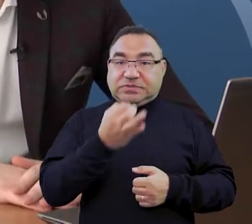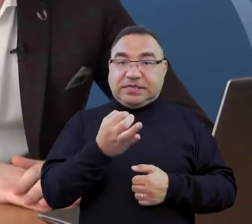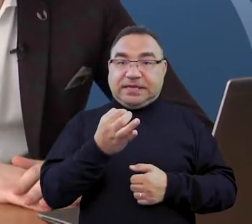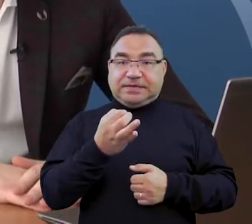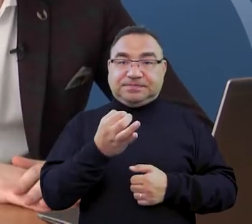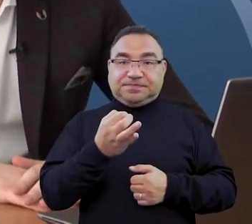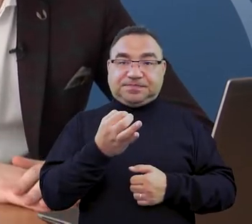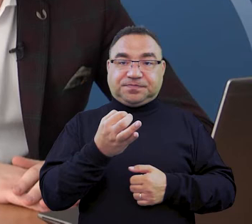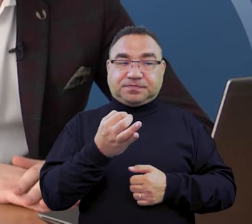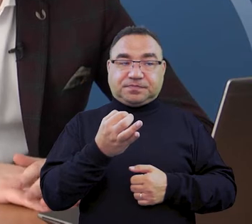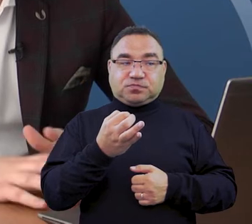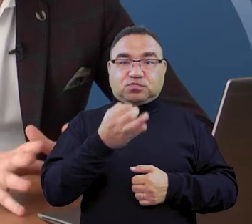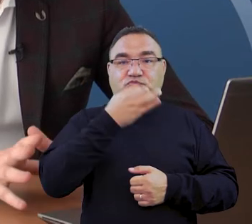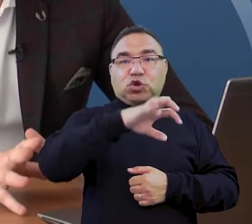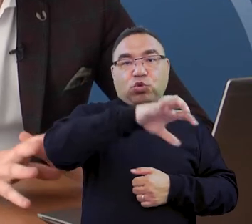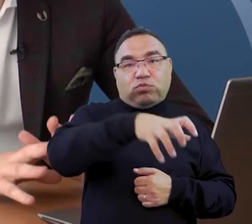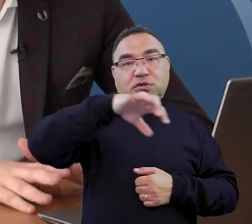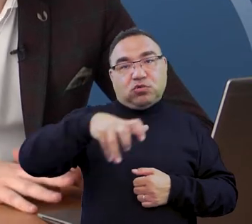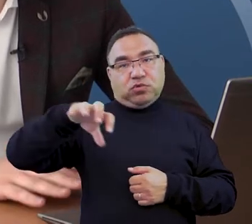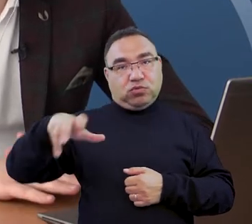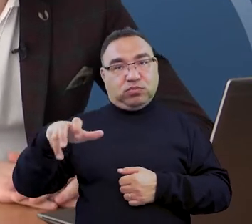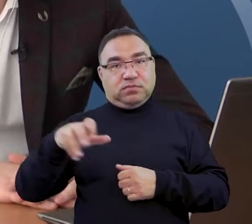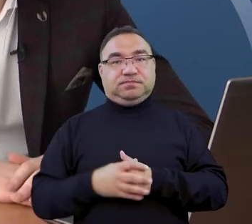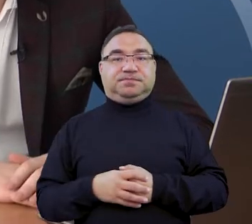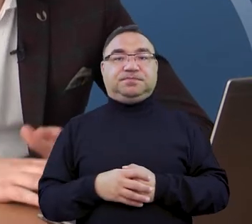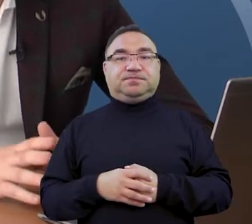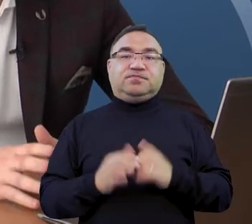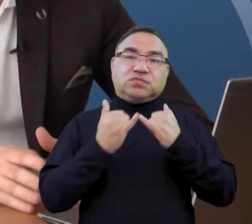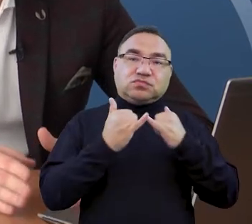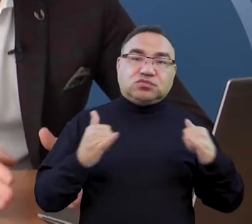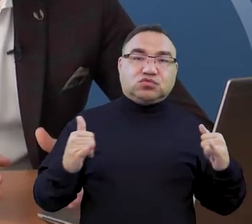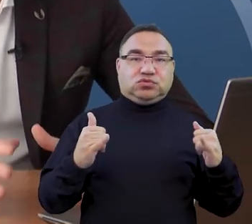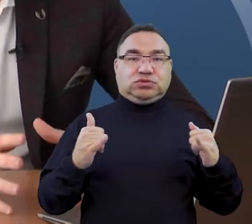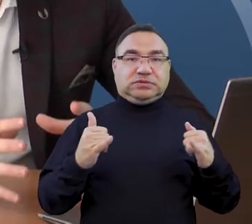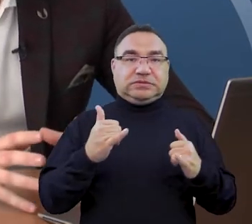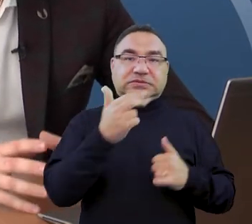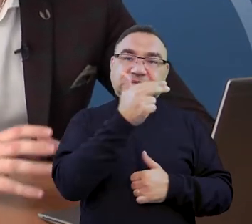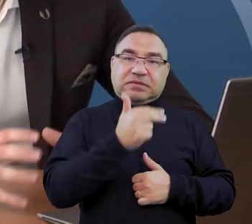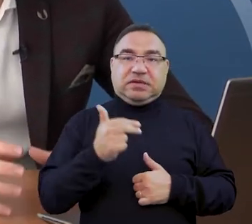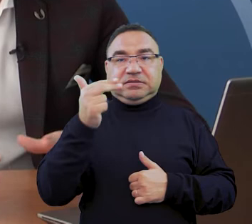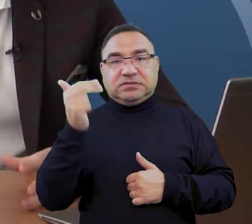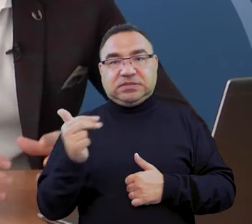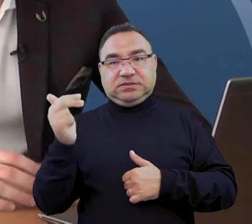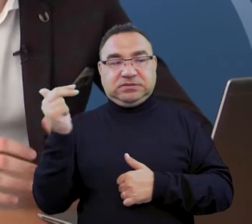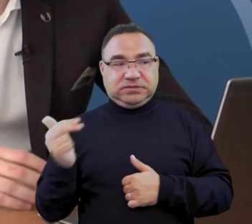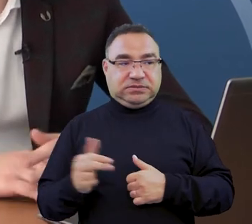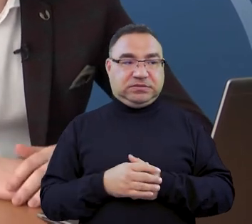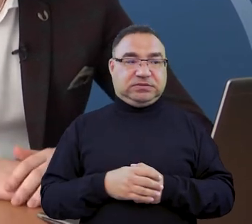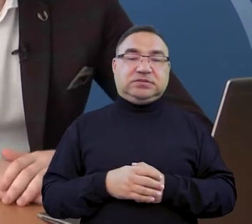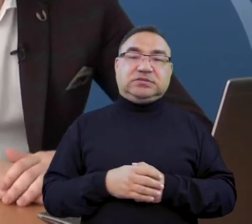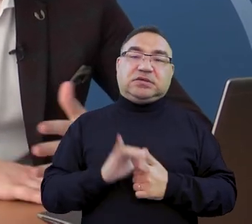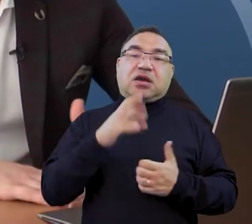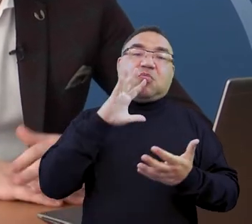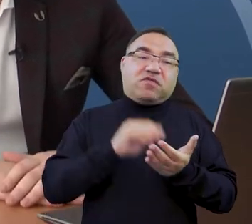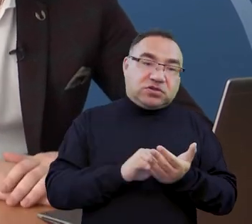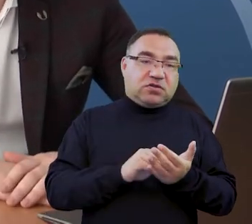te pytania w taki sposób, że spróbowaliśmy je zgrupować. Zgrupowaliśmy je w różnych takich kategoriach, bo one często się powtarzały. Jeśli